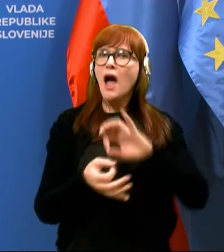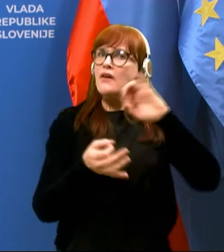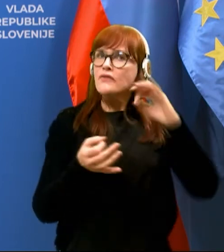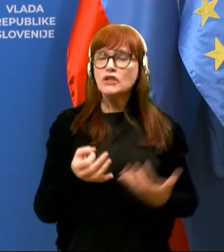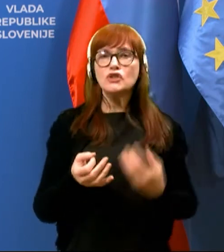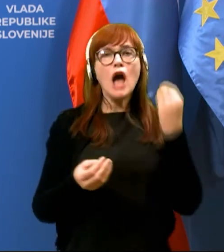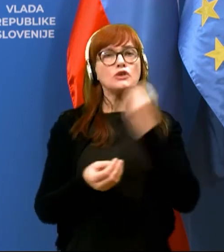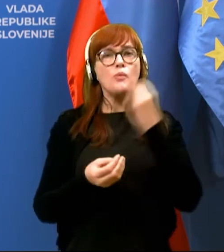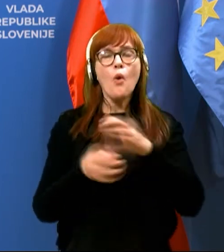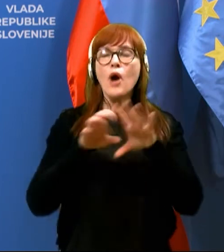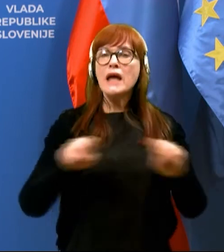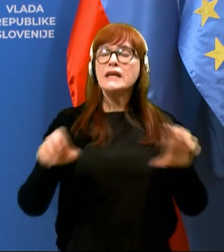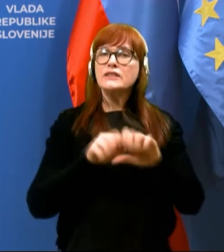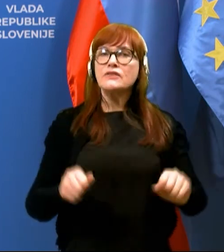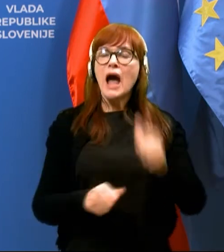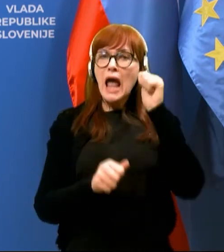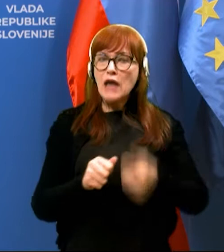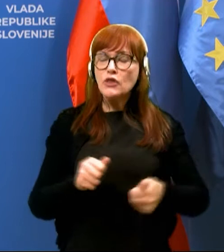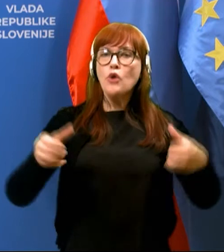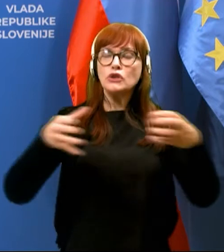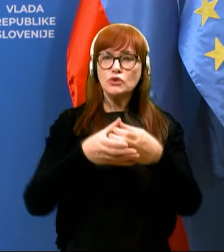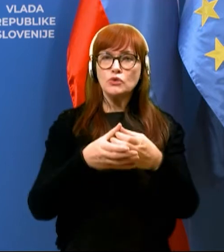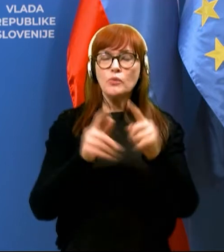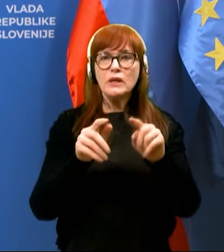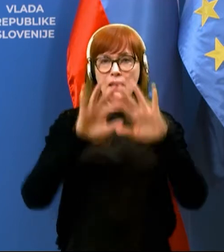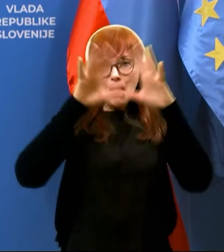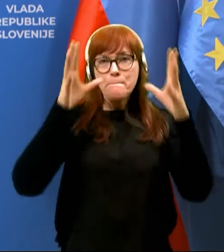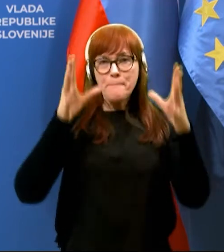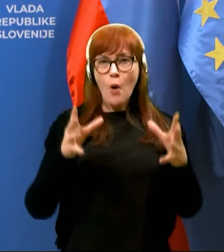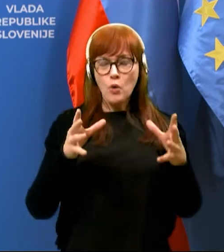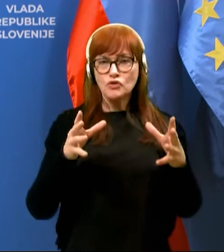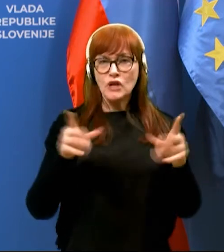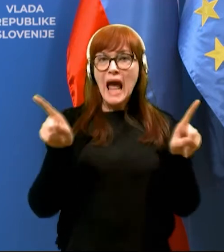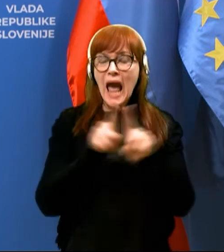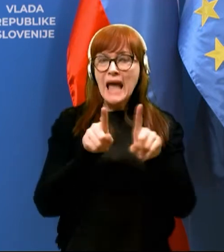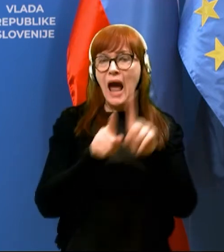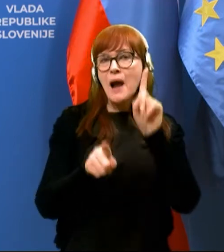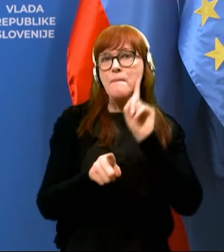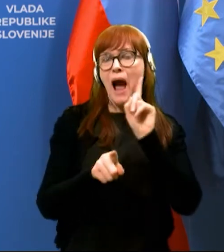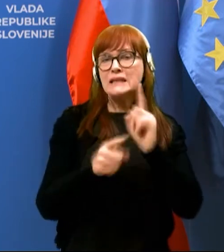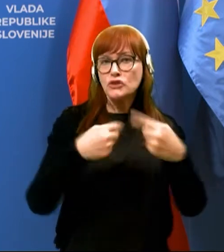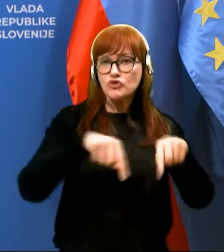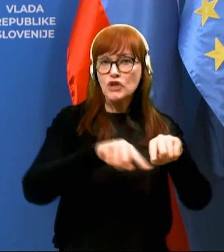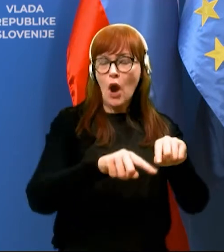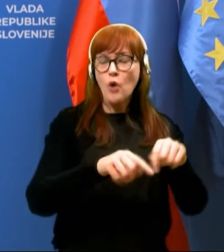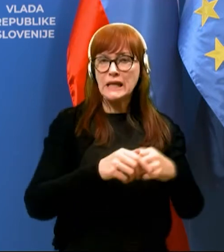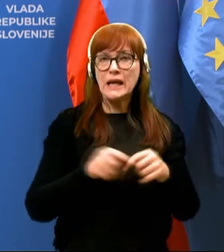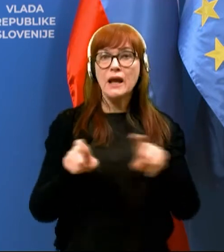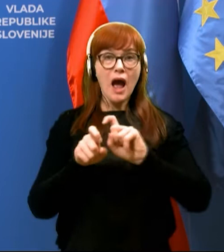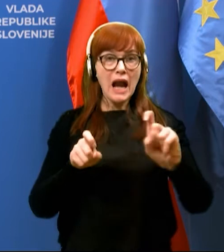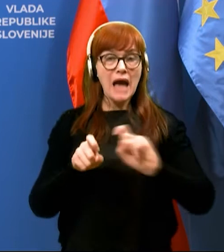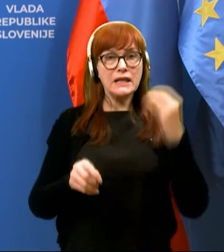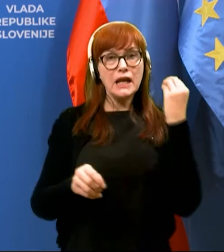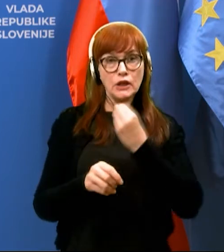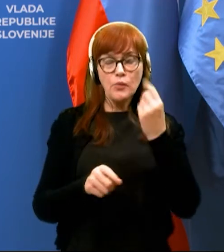pouka izvaja v enotni skupini oziroma mehurčko, ki je enak matične modelko. Tako razredni